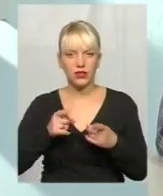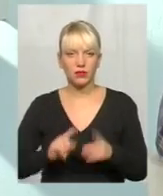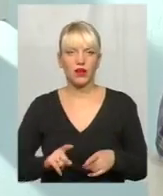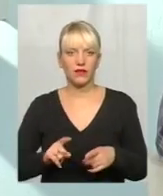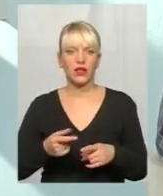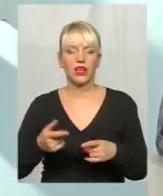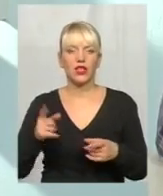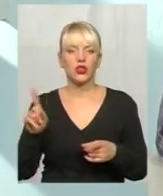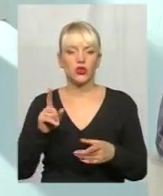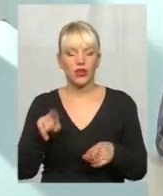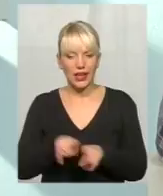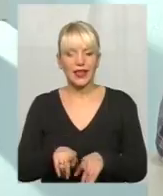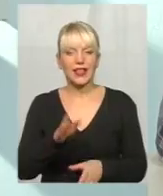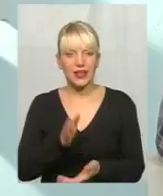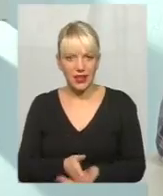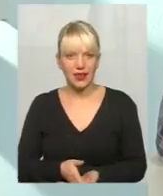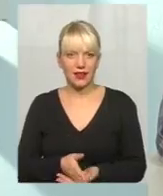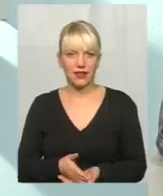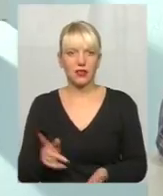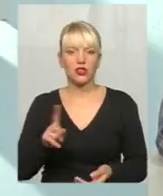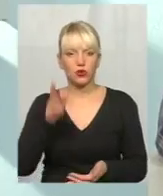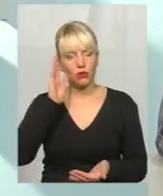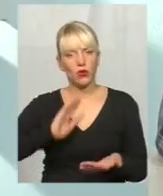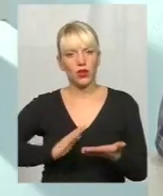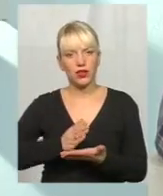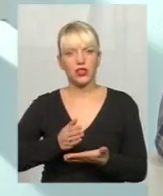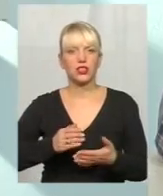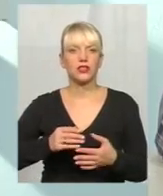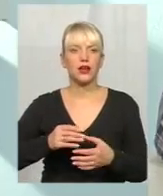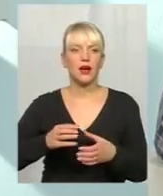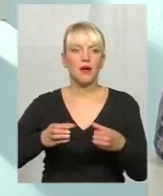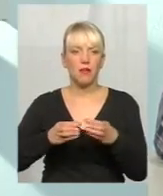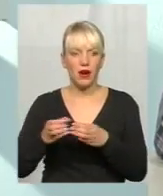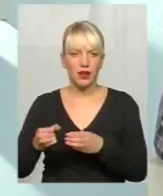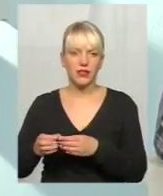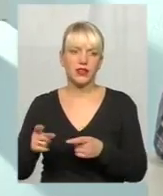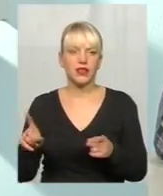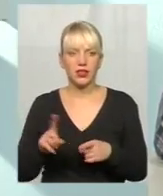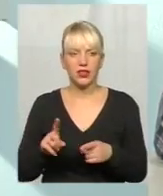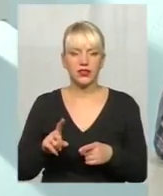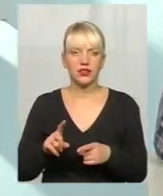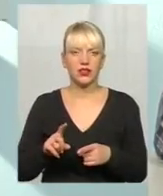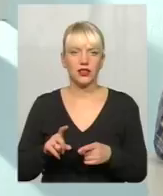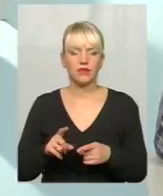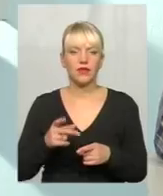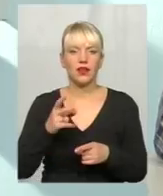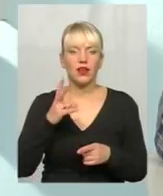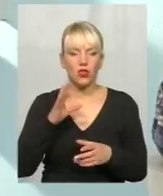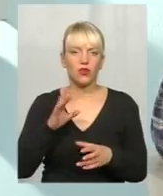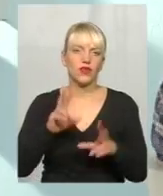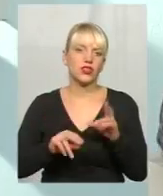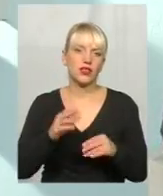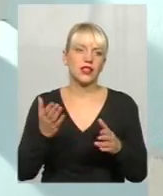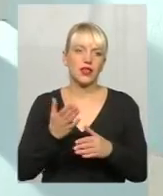що таке явище є, і те, що політичні партії все ж таки до нього вдаються, значить, якийсь певний відсоток людей все ж таки